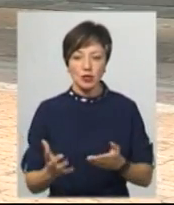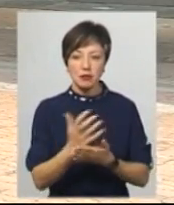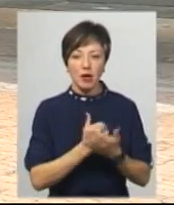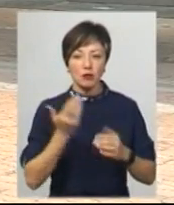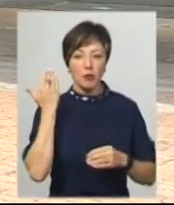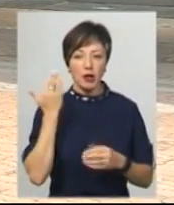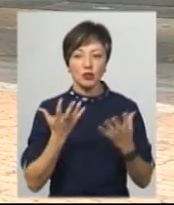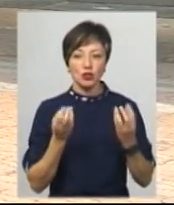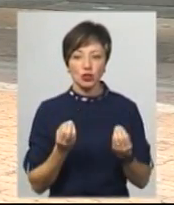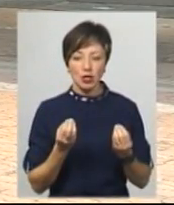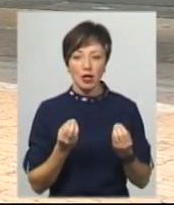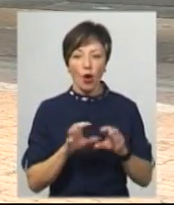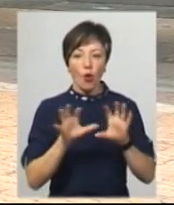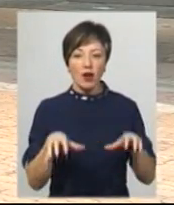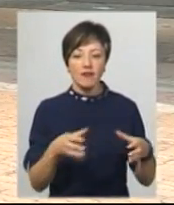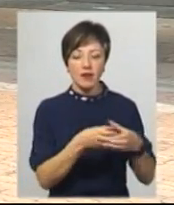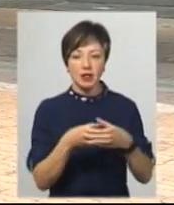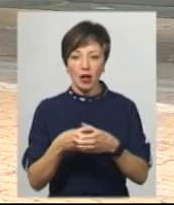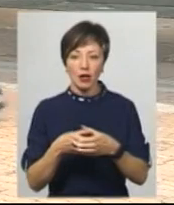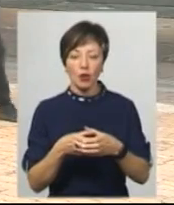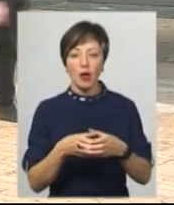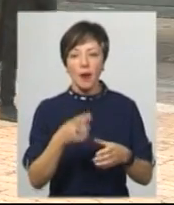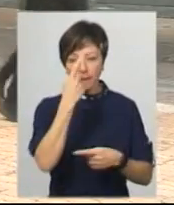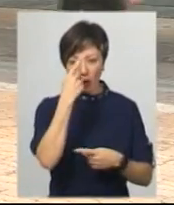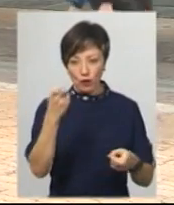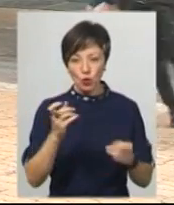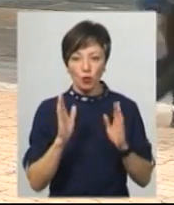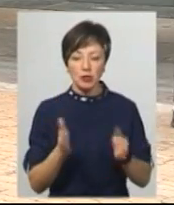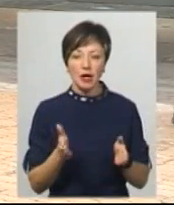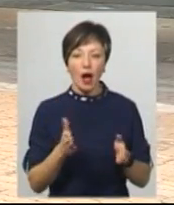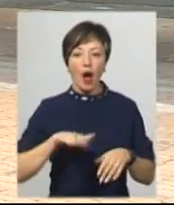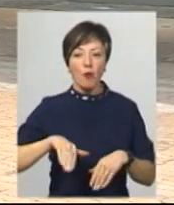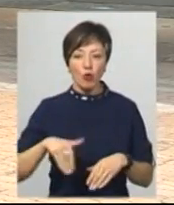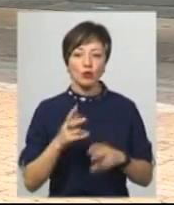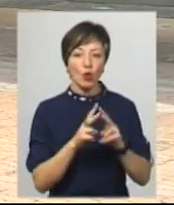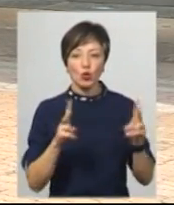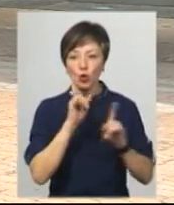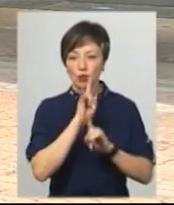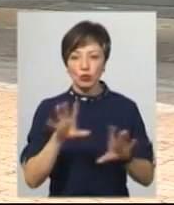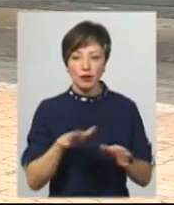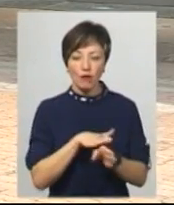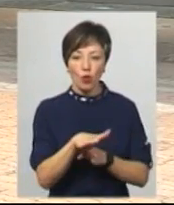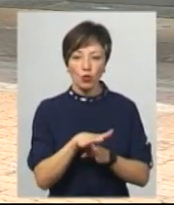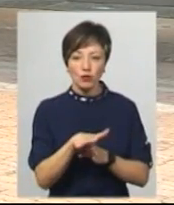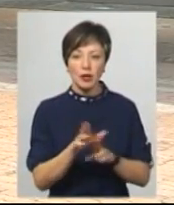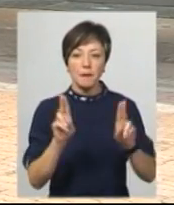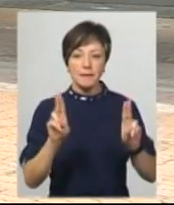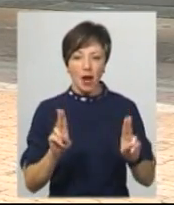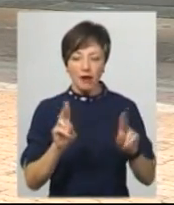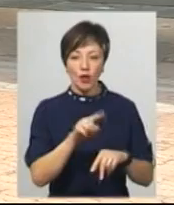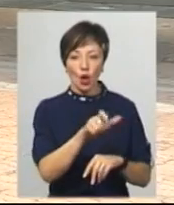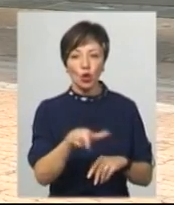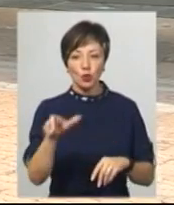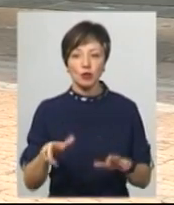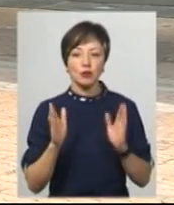попередньо ще голів квартальних комітетів, їх про це повідомити. Ну а потім вже хто не буде виконувати правила, ті люди